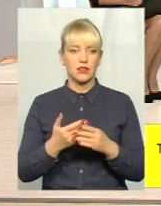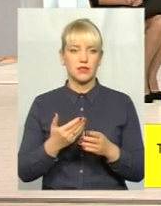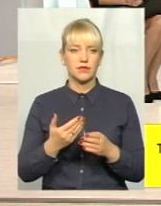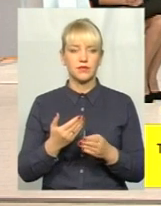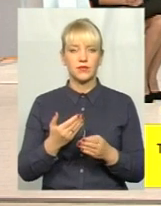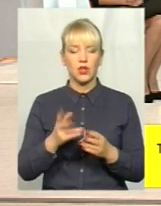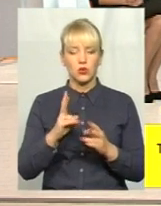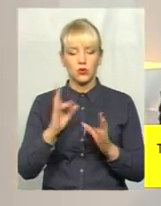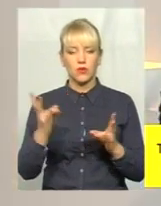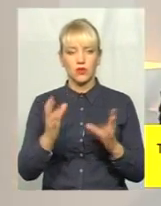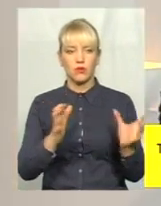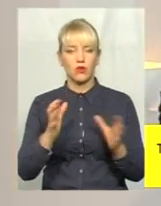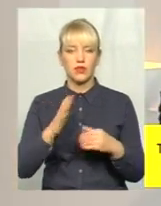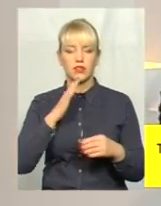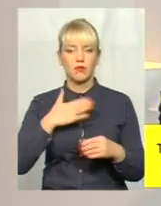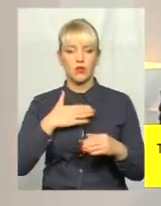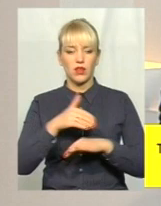наші двори і про стихійні парку?